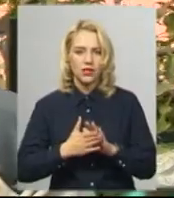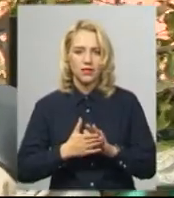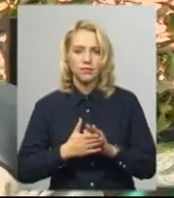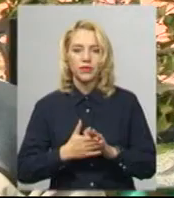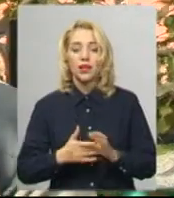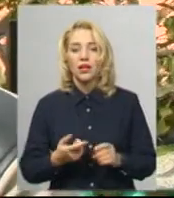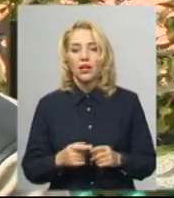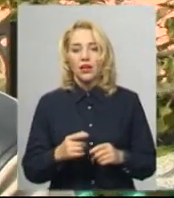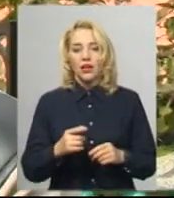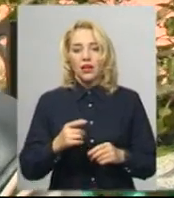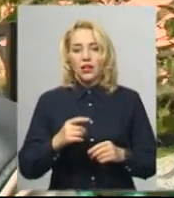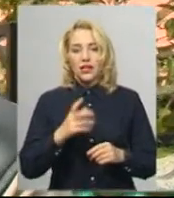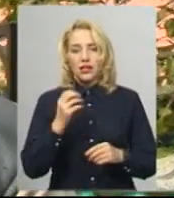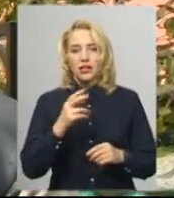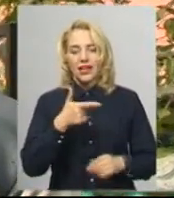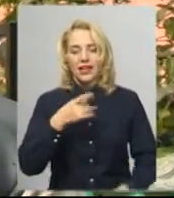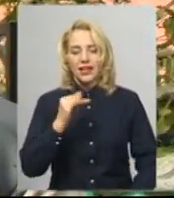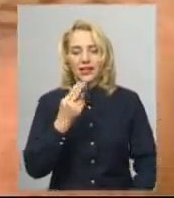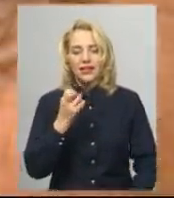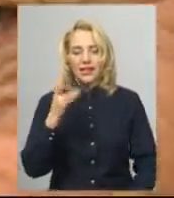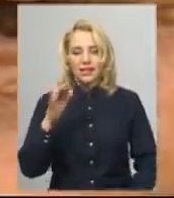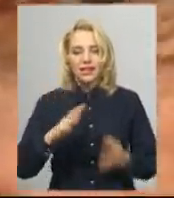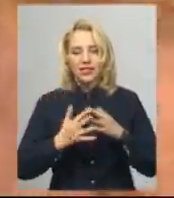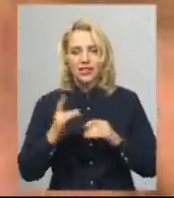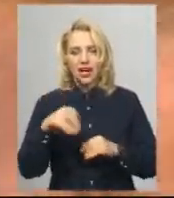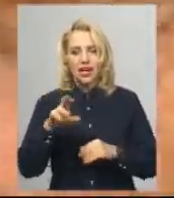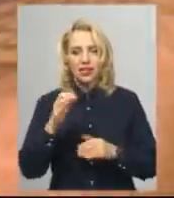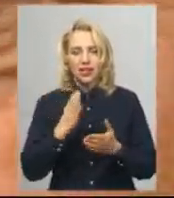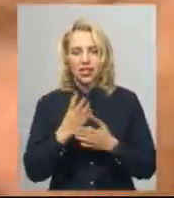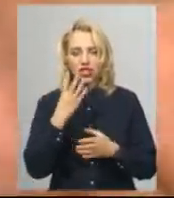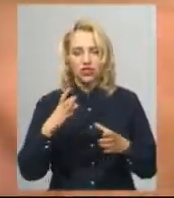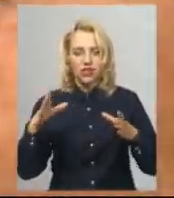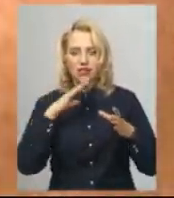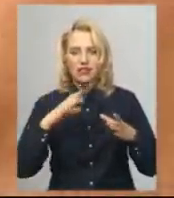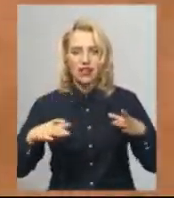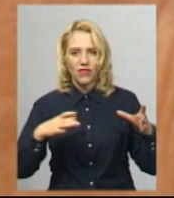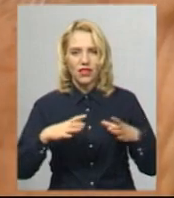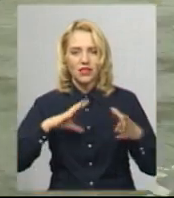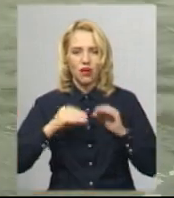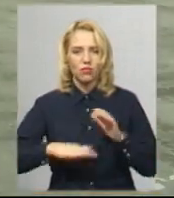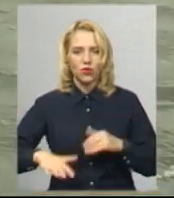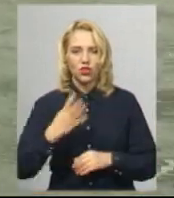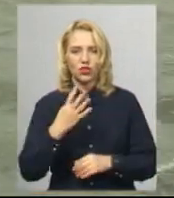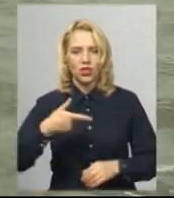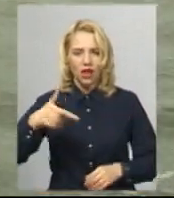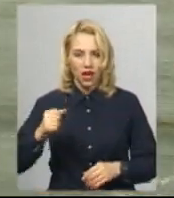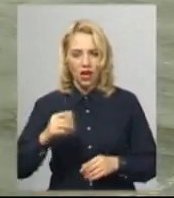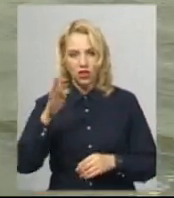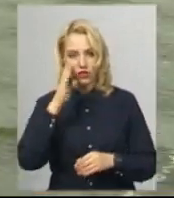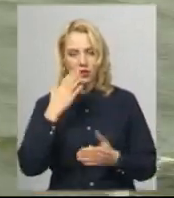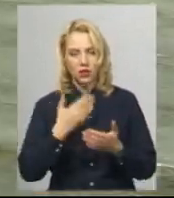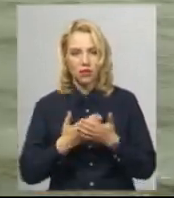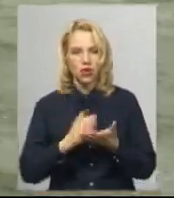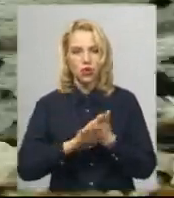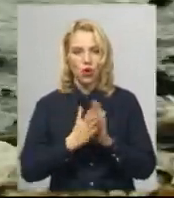За словами Леоніда Куклінського, у Гриценківській сільській раді є 4 ставки з загальною площою 63 гектар. Чоловік припускає, договори оренди